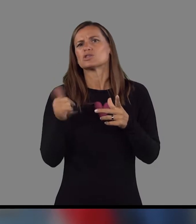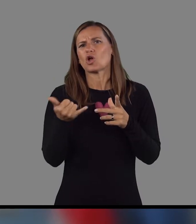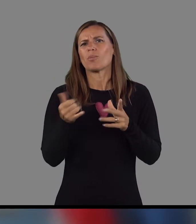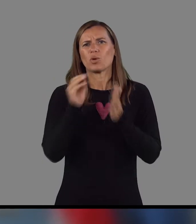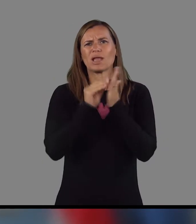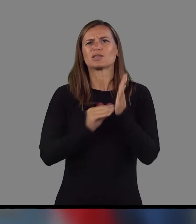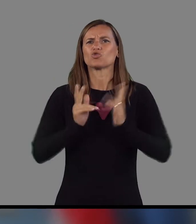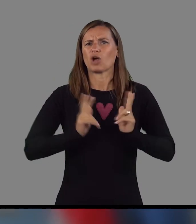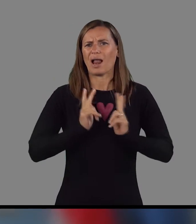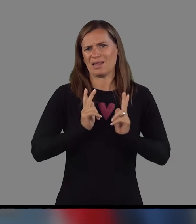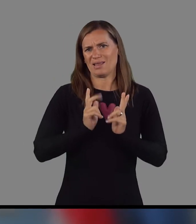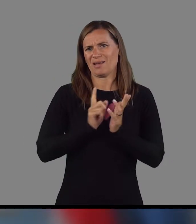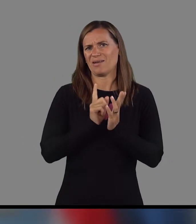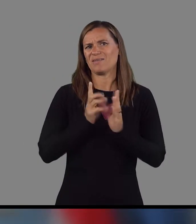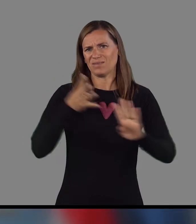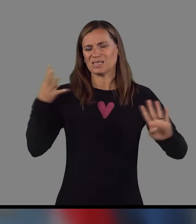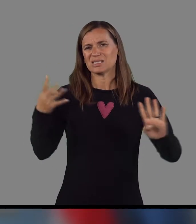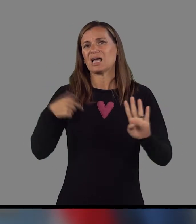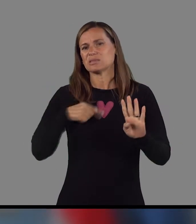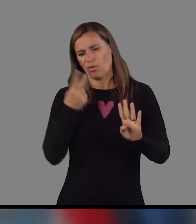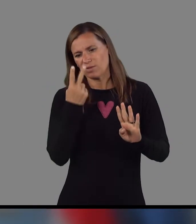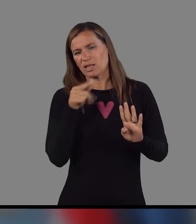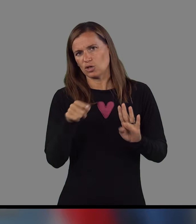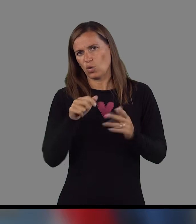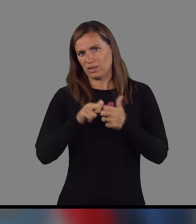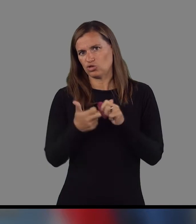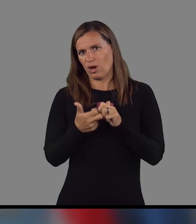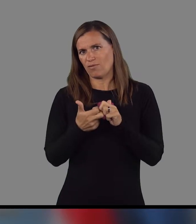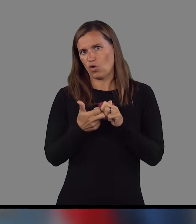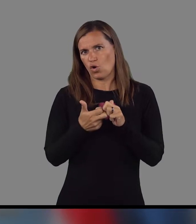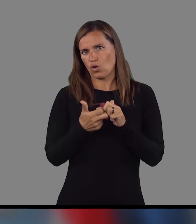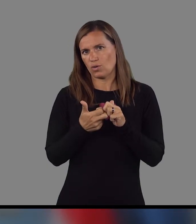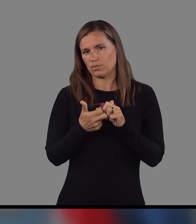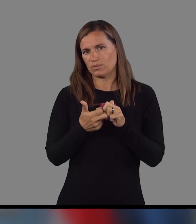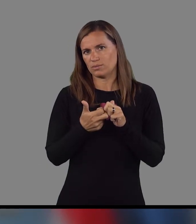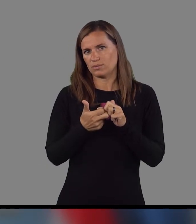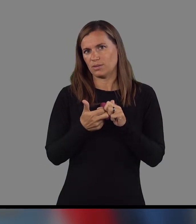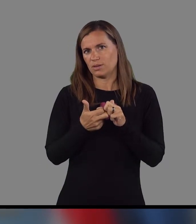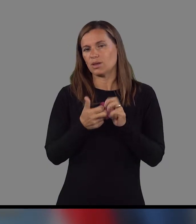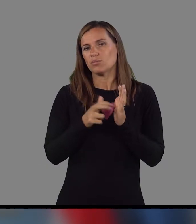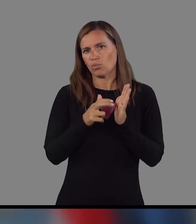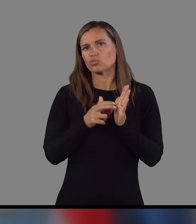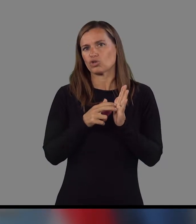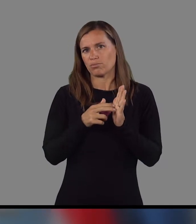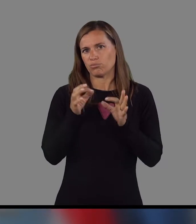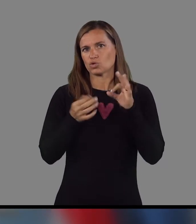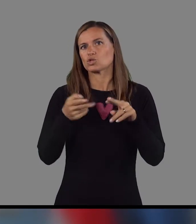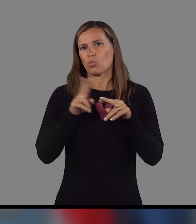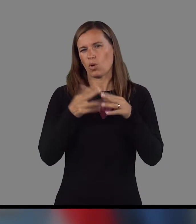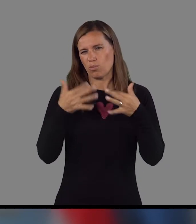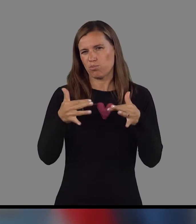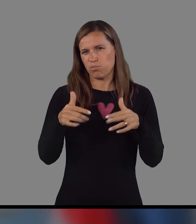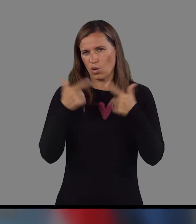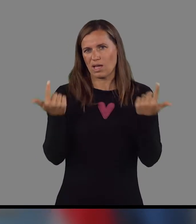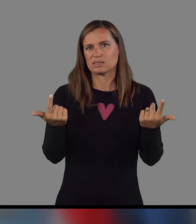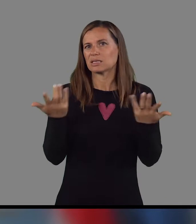čakalnih vrstah, tudi na tem pilotnem projektu smo se konkretno srečali za to težavo, pa bomo potem v nadaljevanju poskusil malo bolj nazorno pojasniti, kje